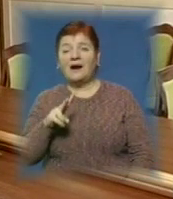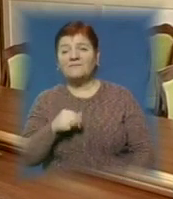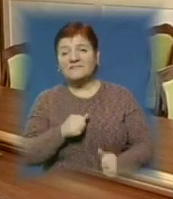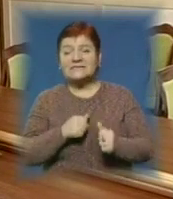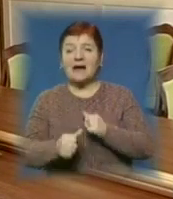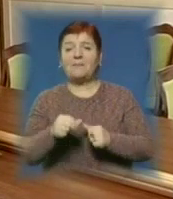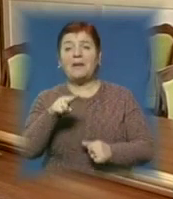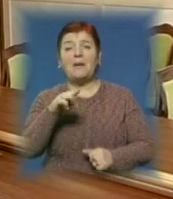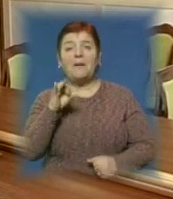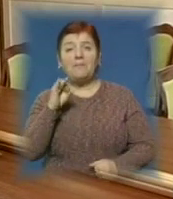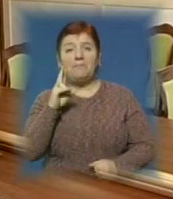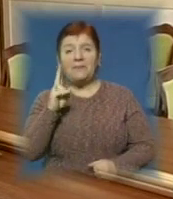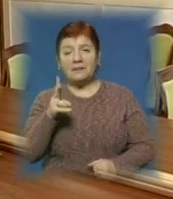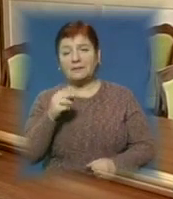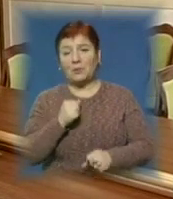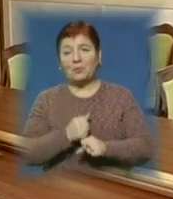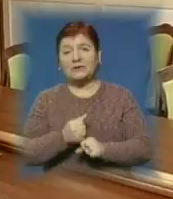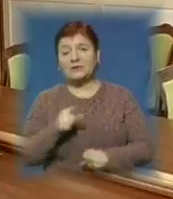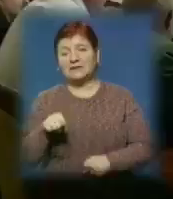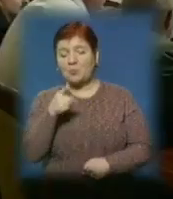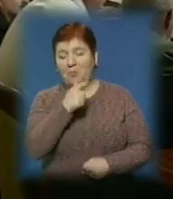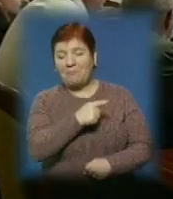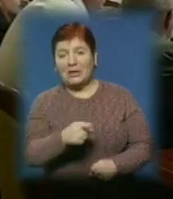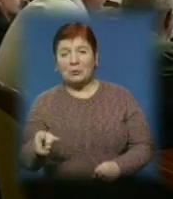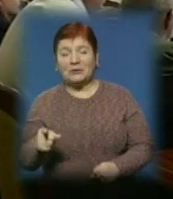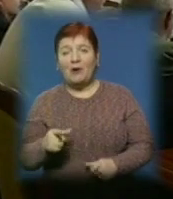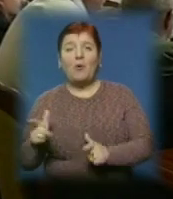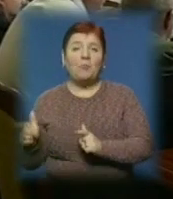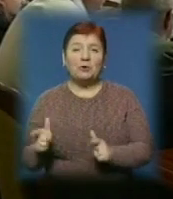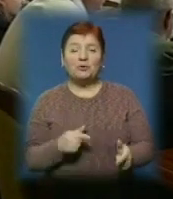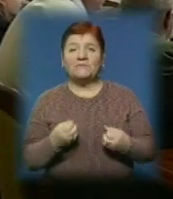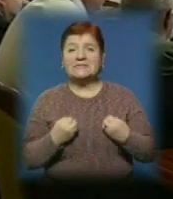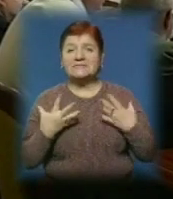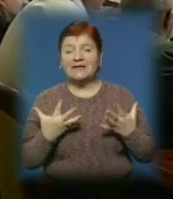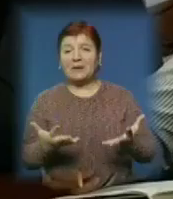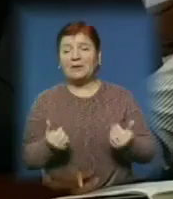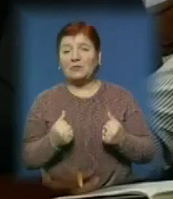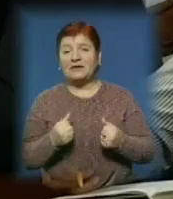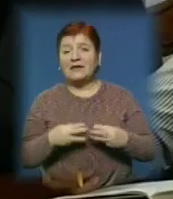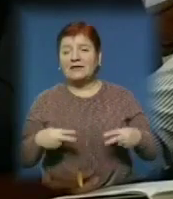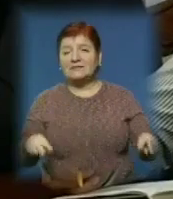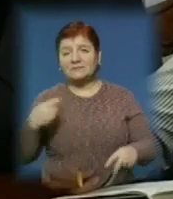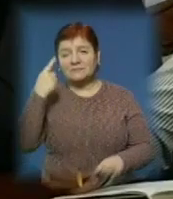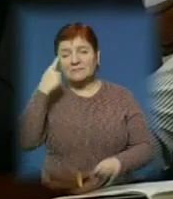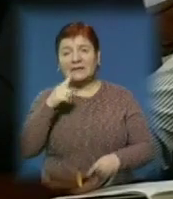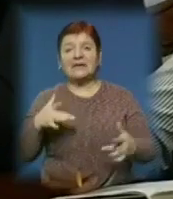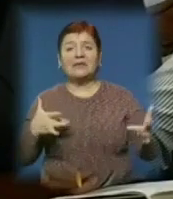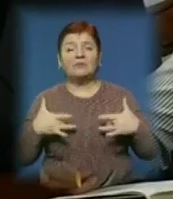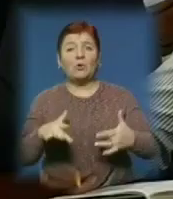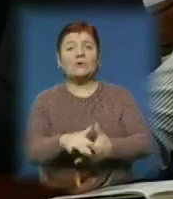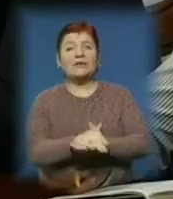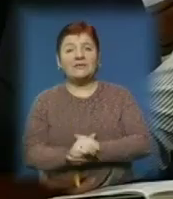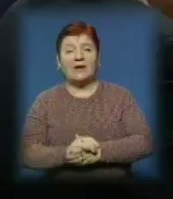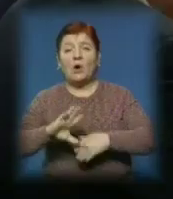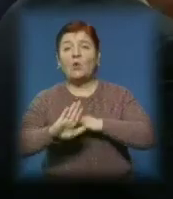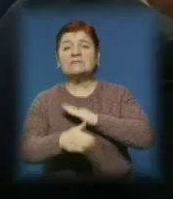роботи буде сконцентрований на цьому періоді. У підготовці свята беруть участь літератори, мистецтвознавці та театральні колективи.